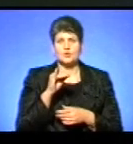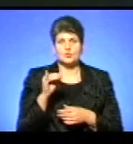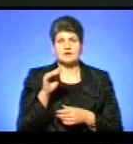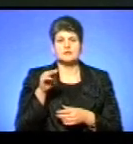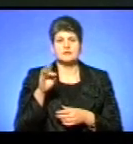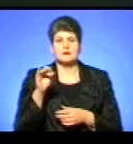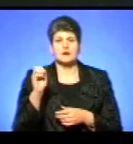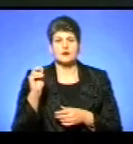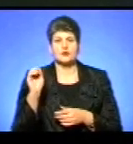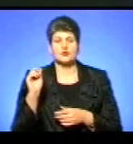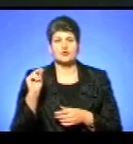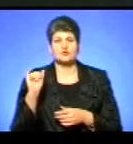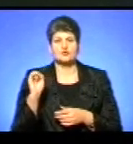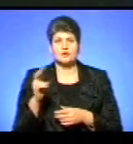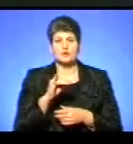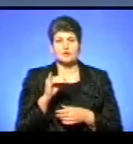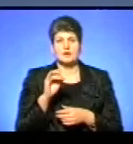Швет і Юлія Янчук.